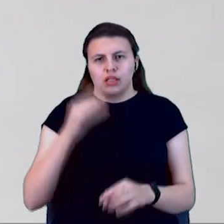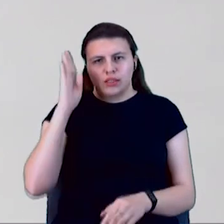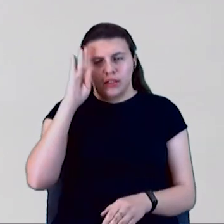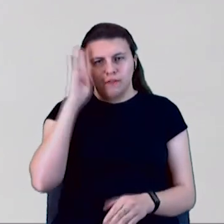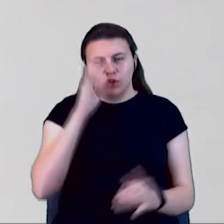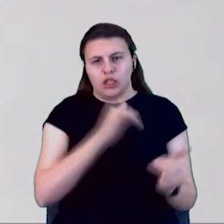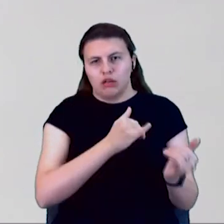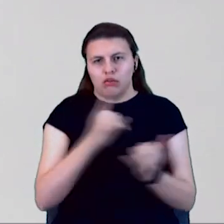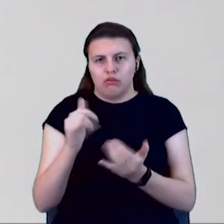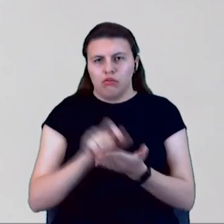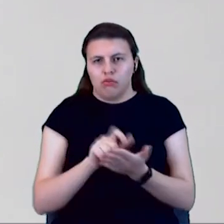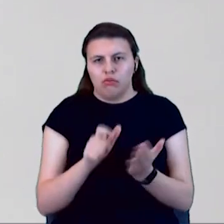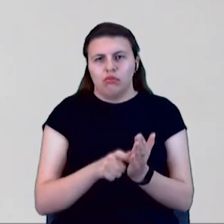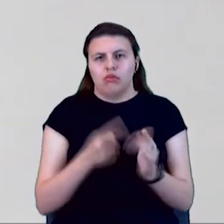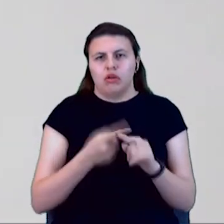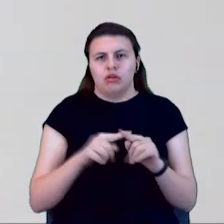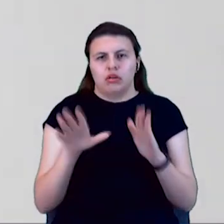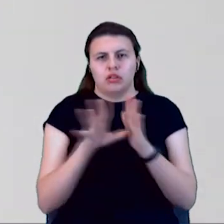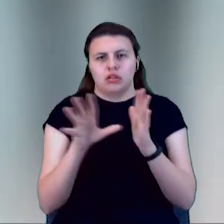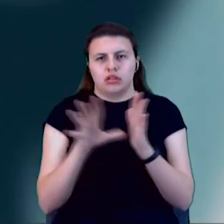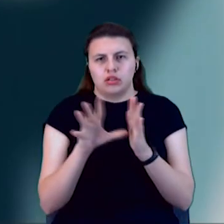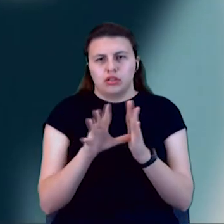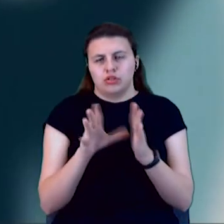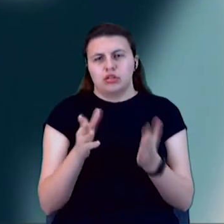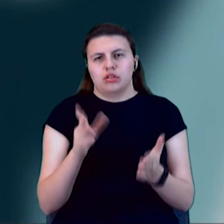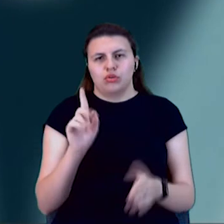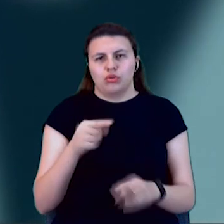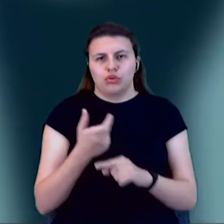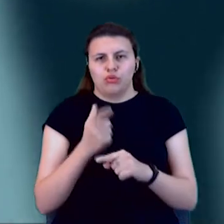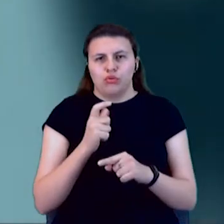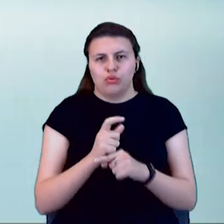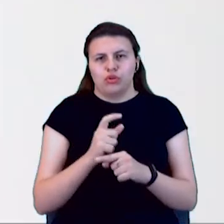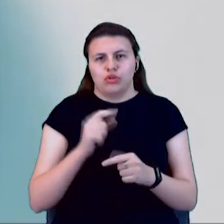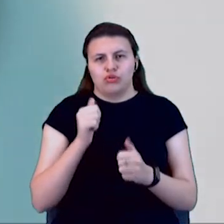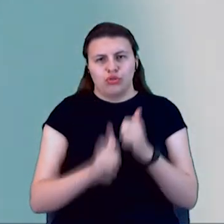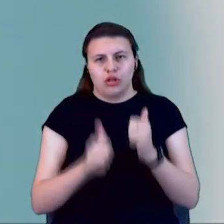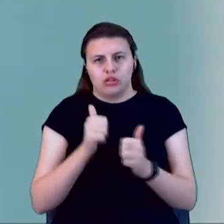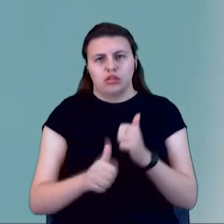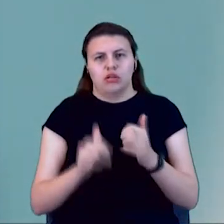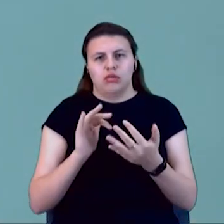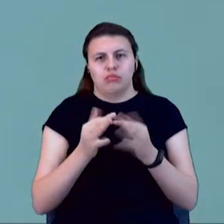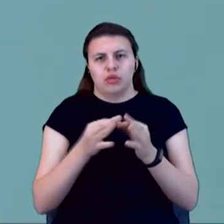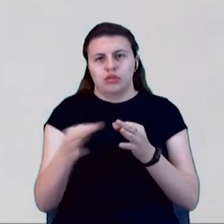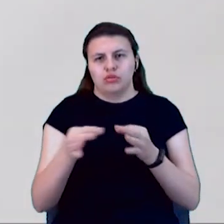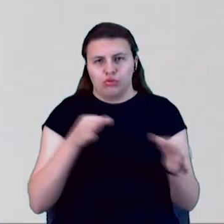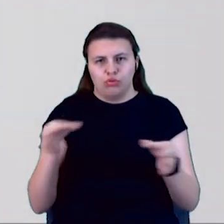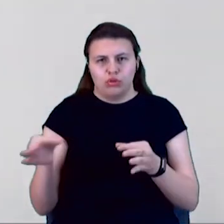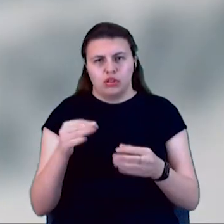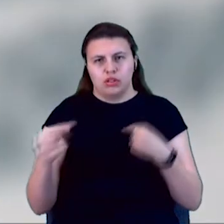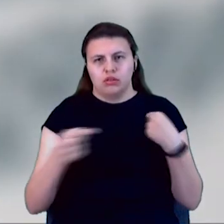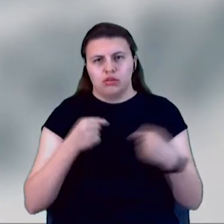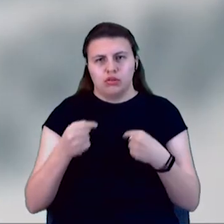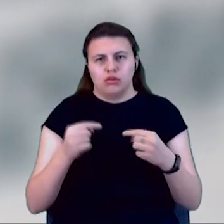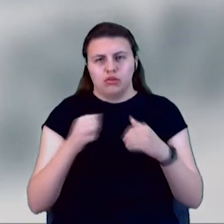електричні сети, тому що дуже часто поселки особливо від цього страдають. Це згоревші трансформатори, ті, які не